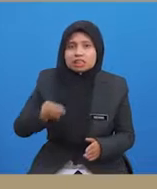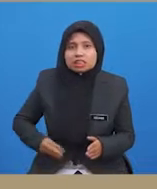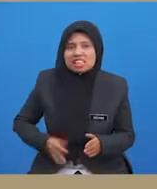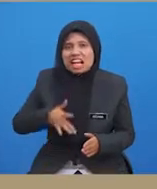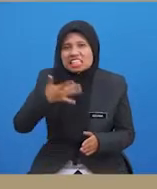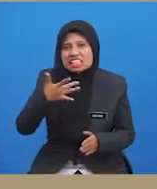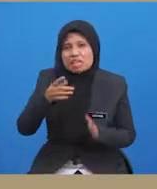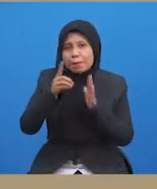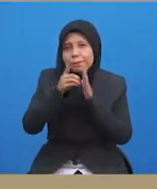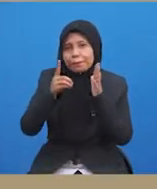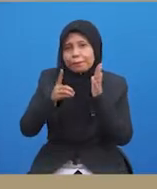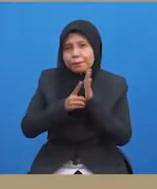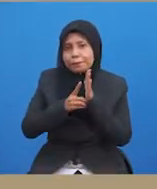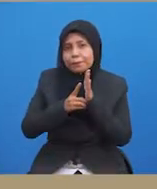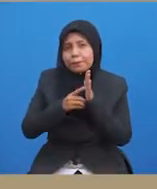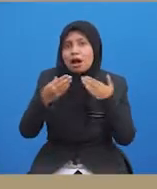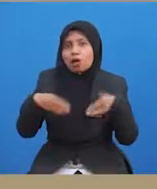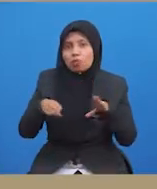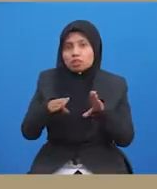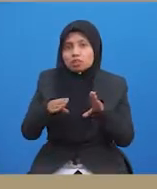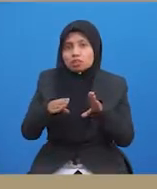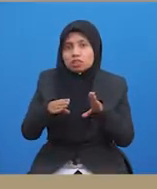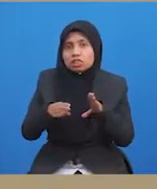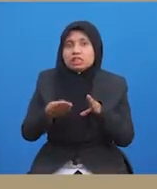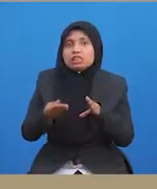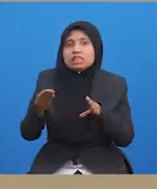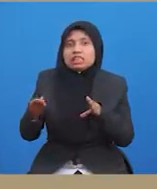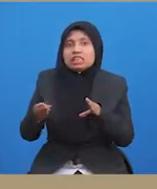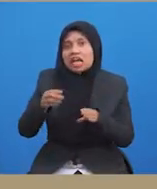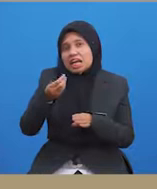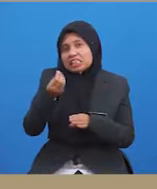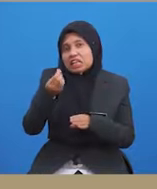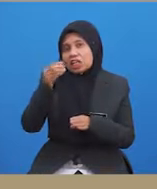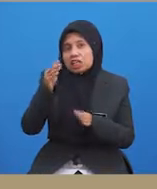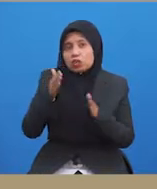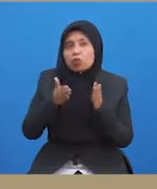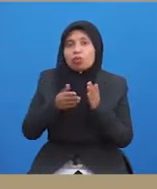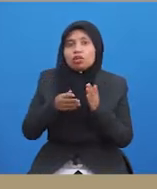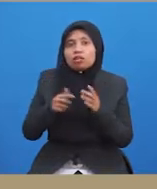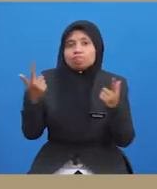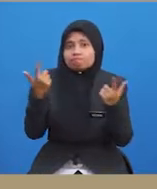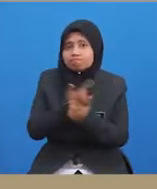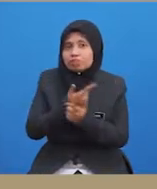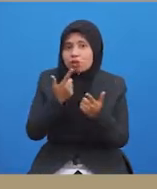merasakan berdasarkan persepsi beliau bahawa beliau akan dikasari oleh pihak lawan.